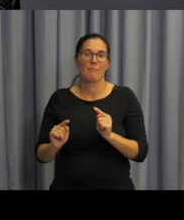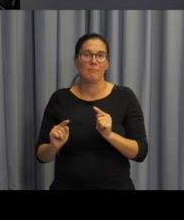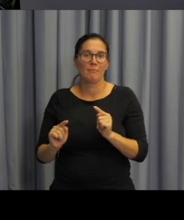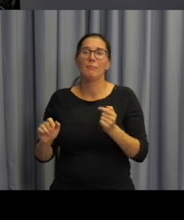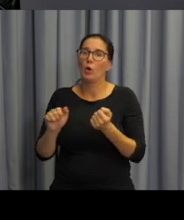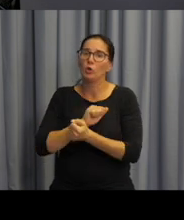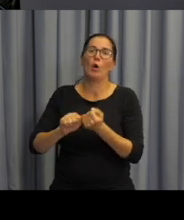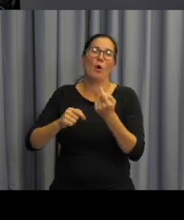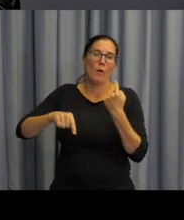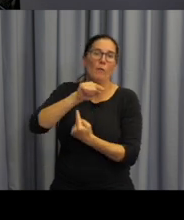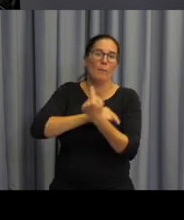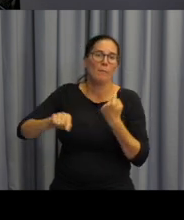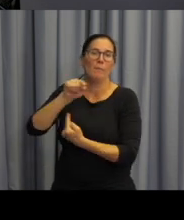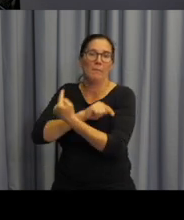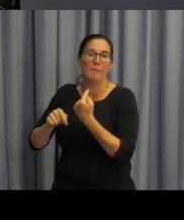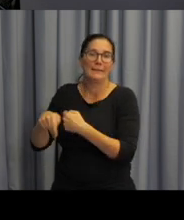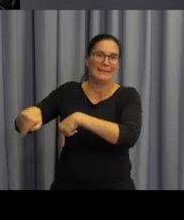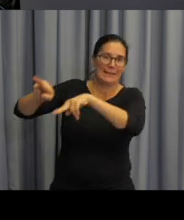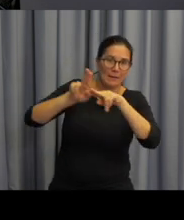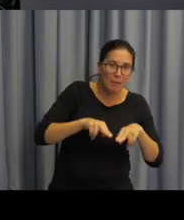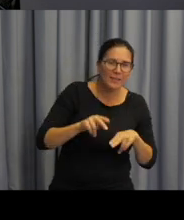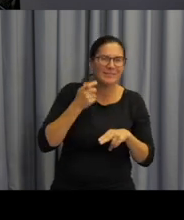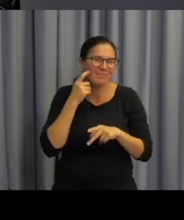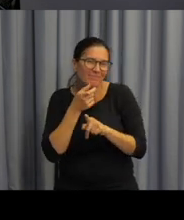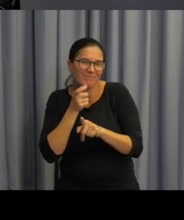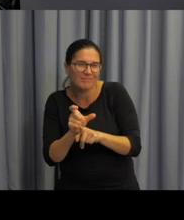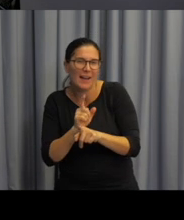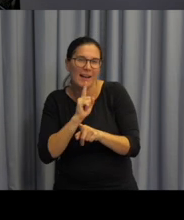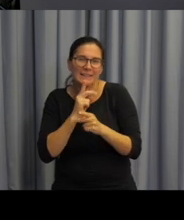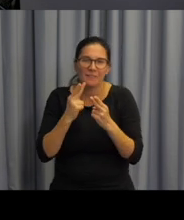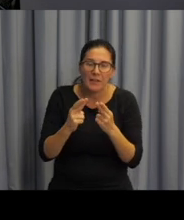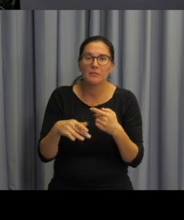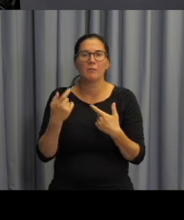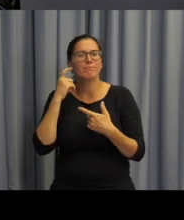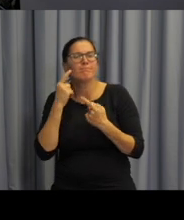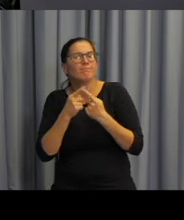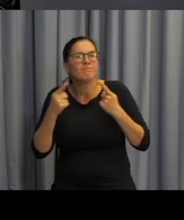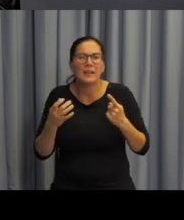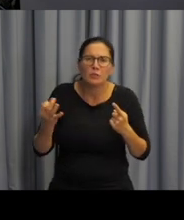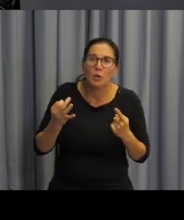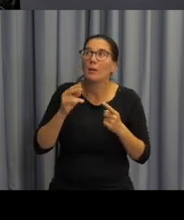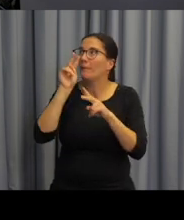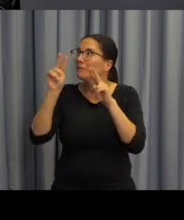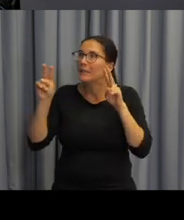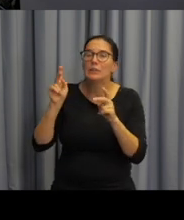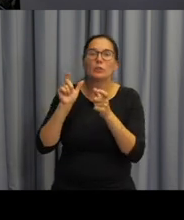recyklovat, opakovat, odhadovat s dětmi význam toho, co je napsané a co vidí kolem sebe.